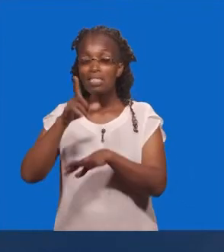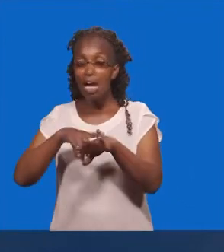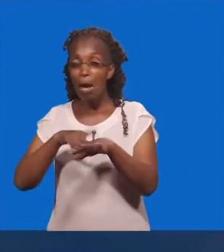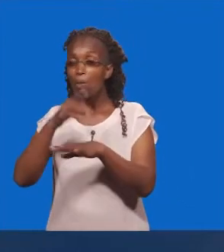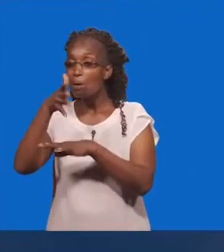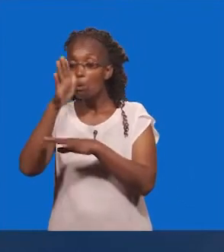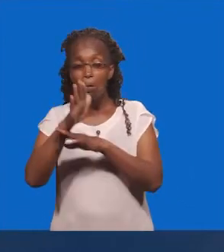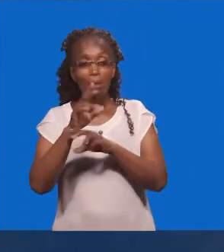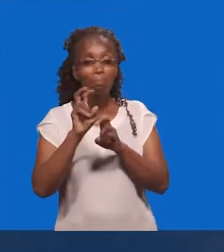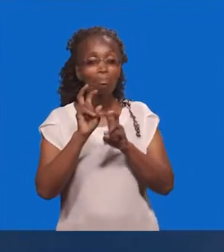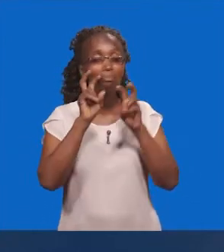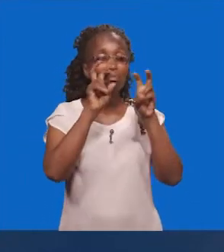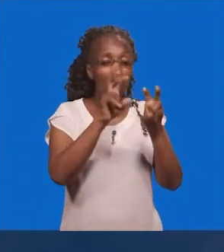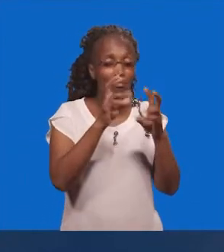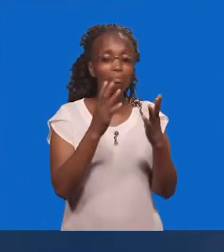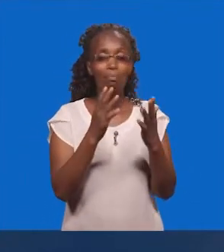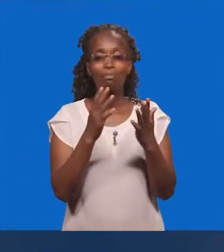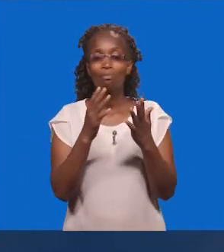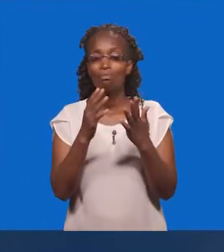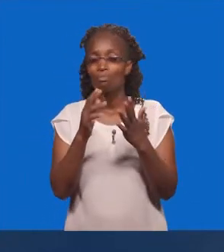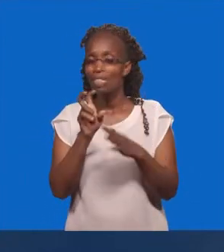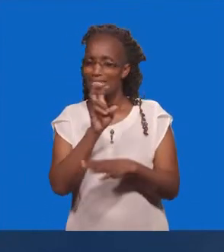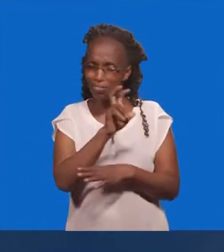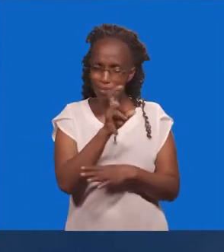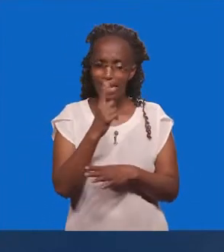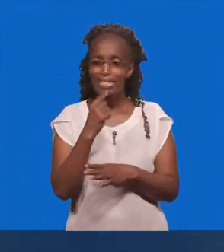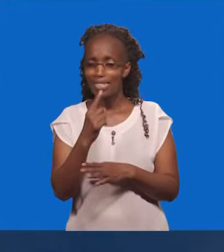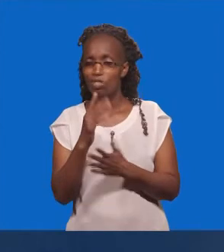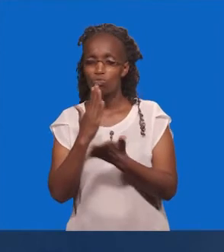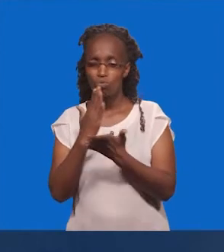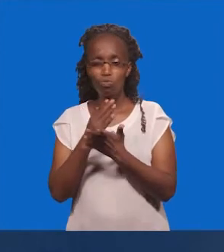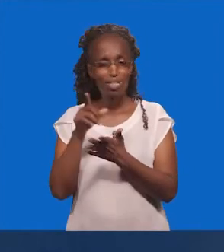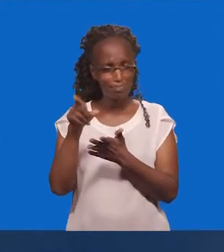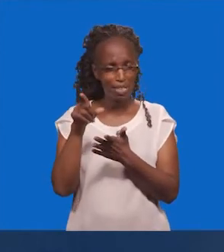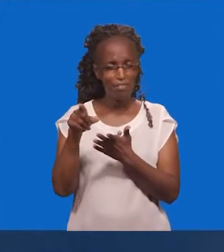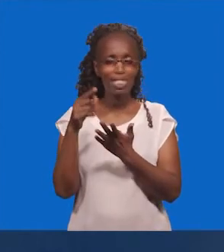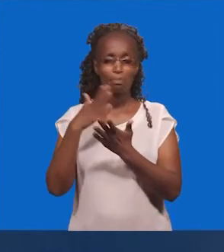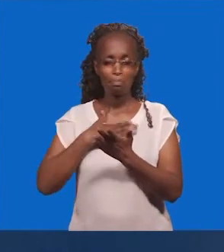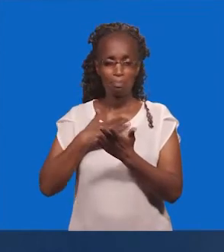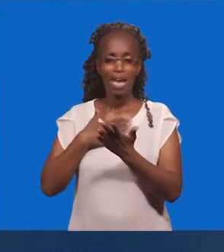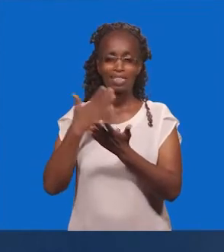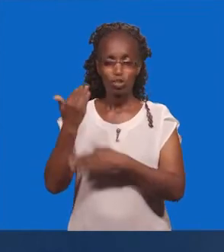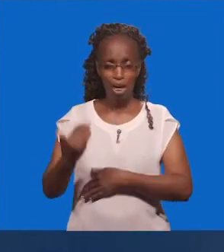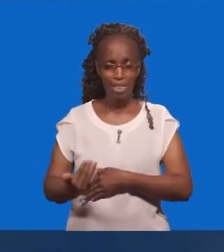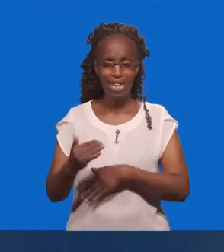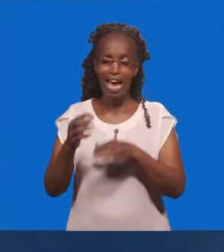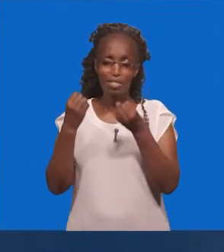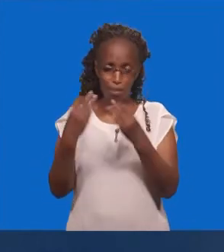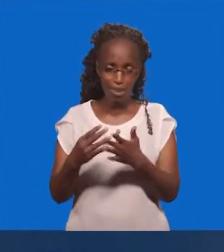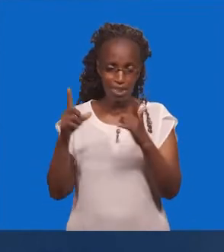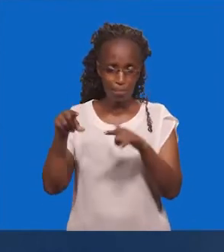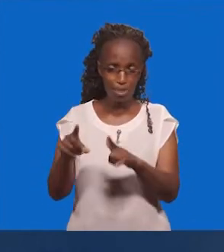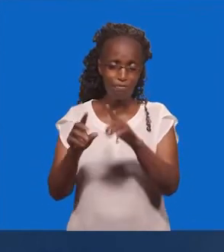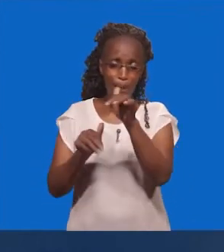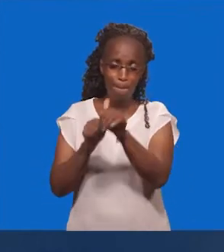Tanzama Hata Yale Kweli Anangalia Kabisa Anasema Uyuni Mutumishi Wangu Atakama Anapitia Anapitia Nini